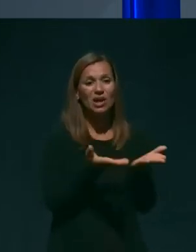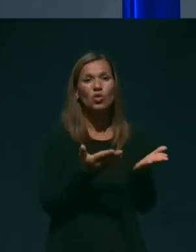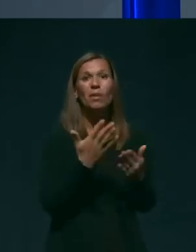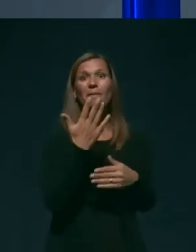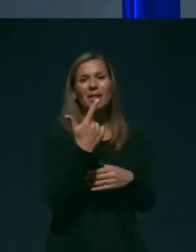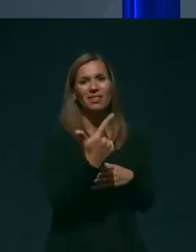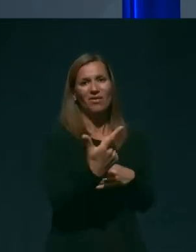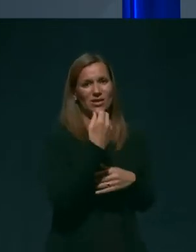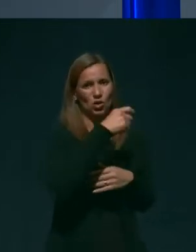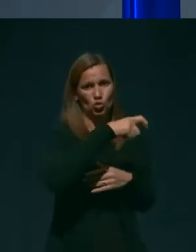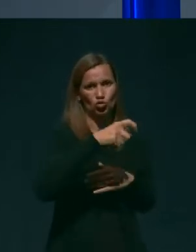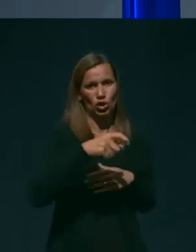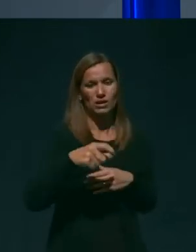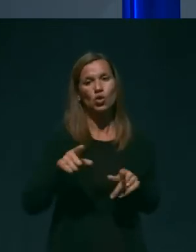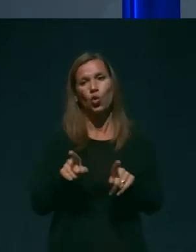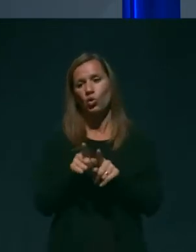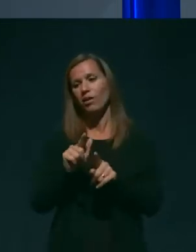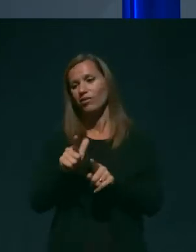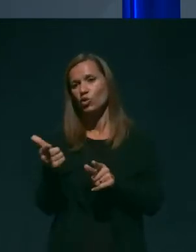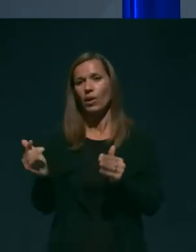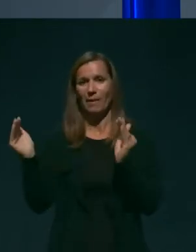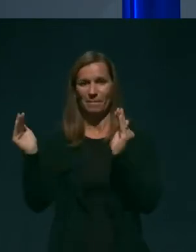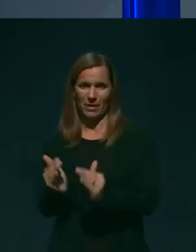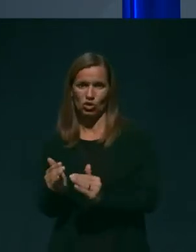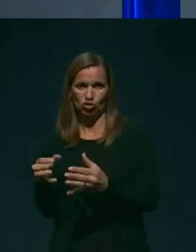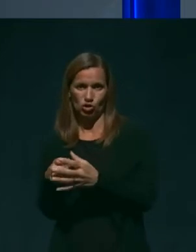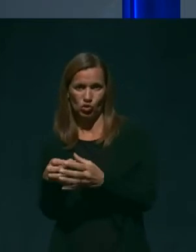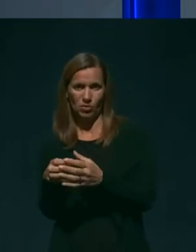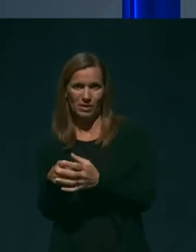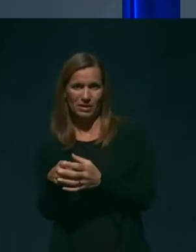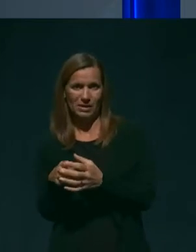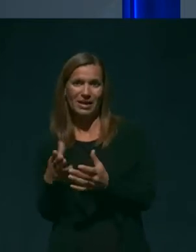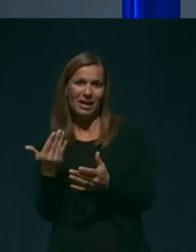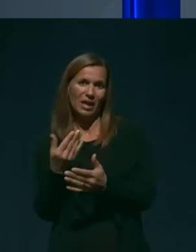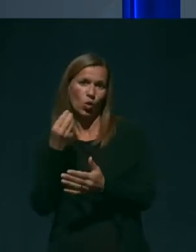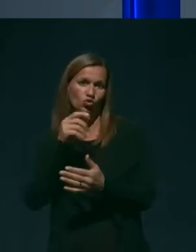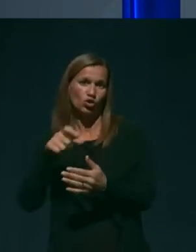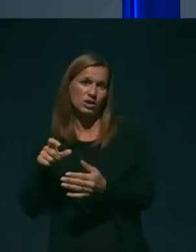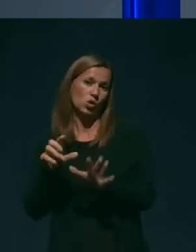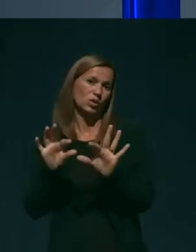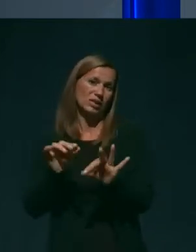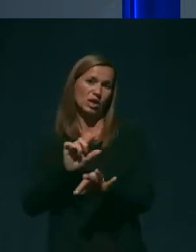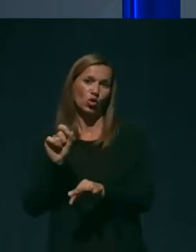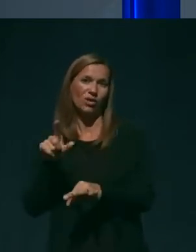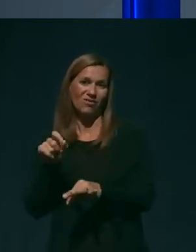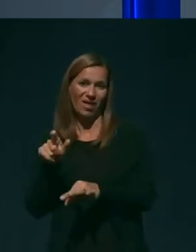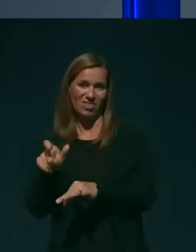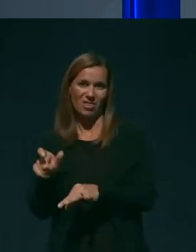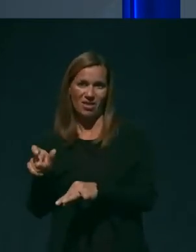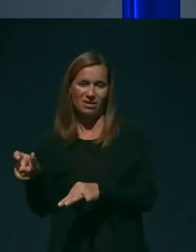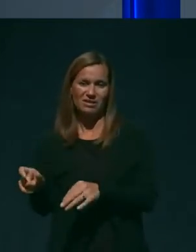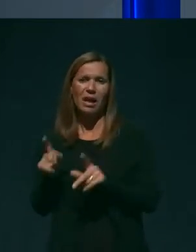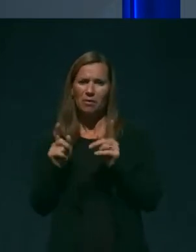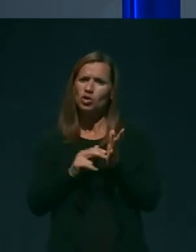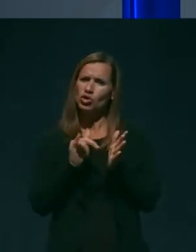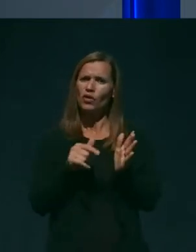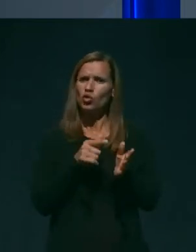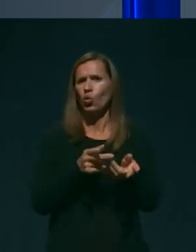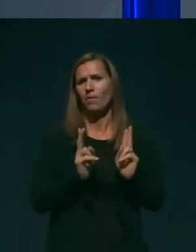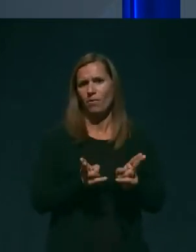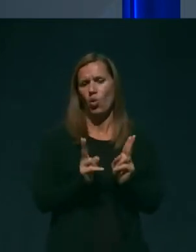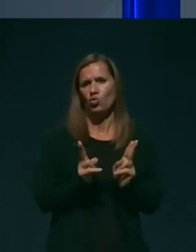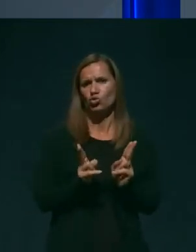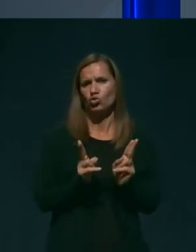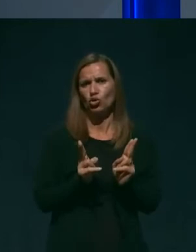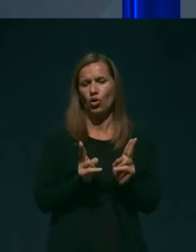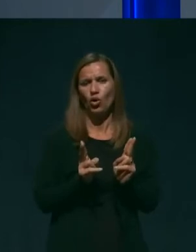kot pri takem manjši skupini razdeljenje, kjer je učencev 10 do 12. Ampak še vedno je to možno zamejiti v